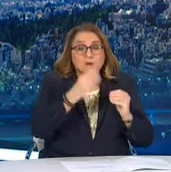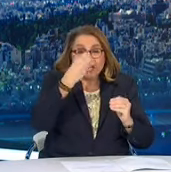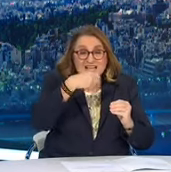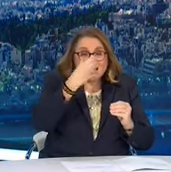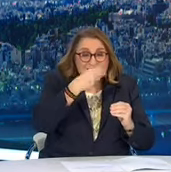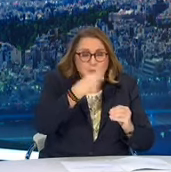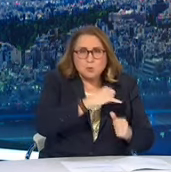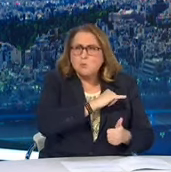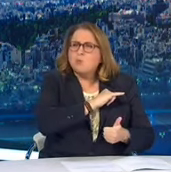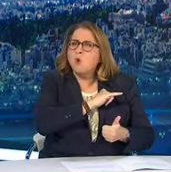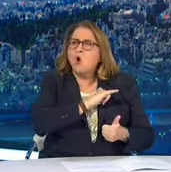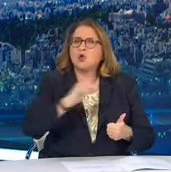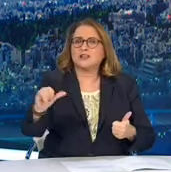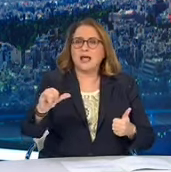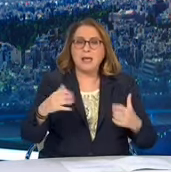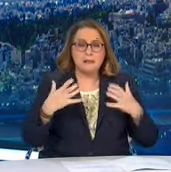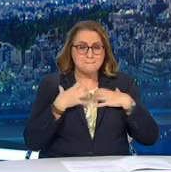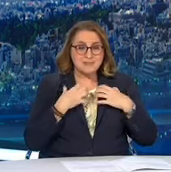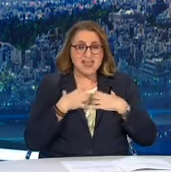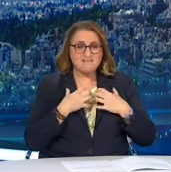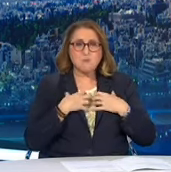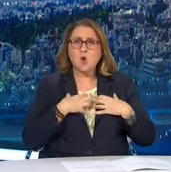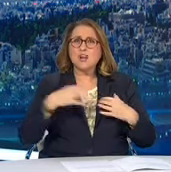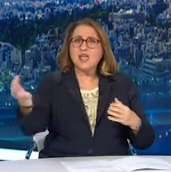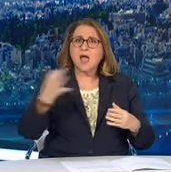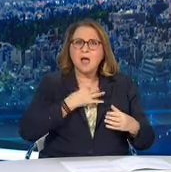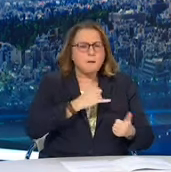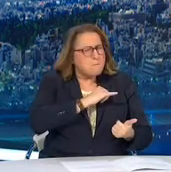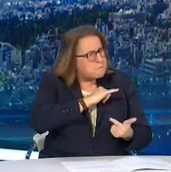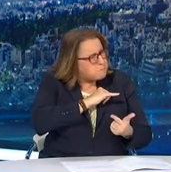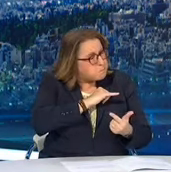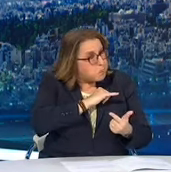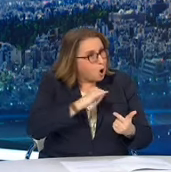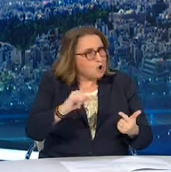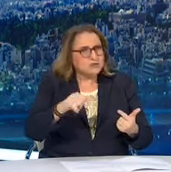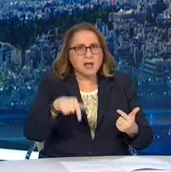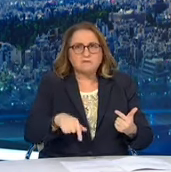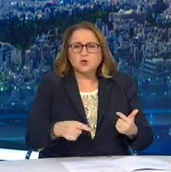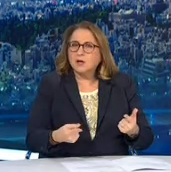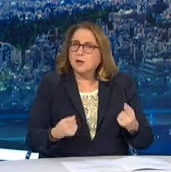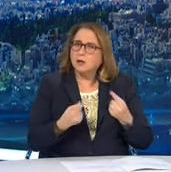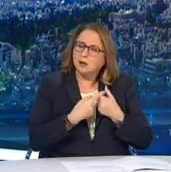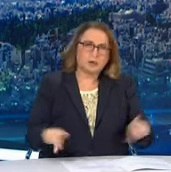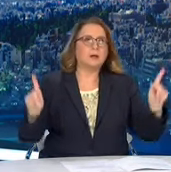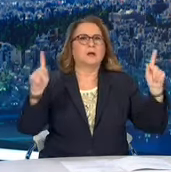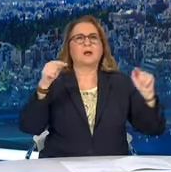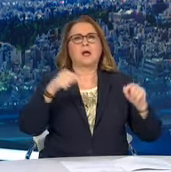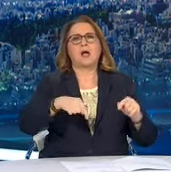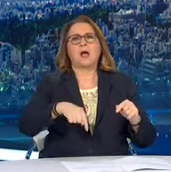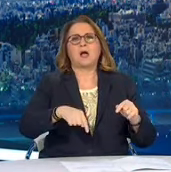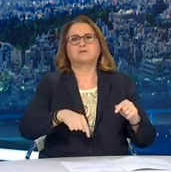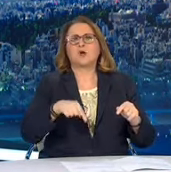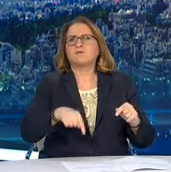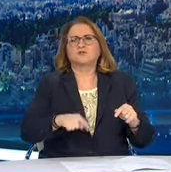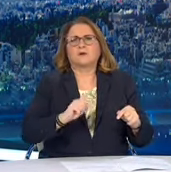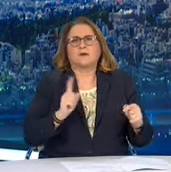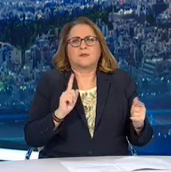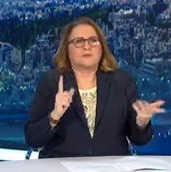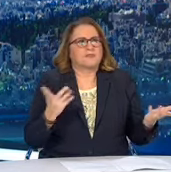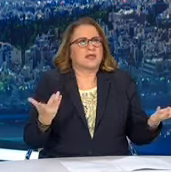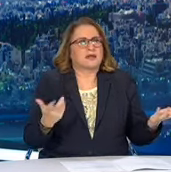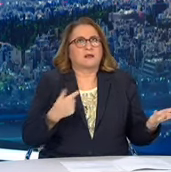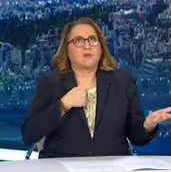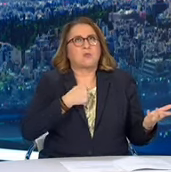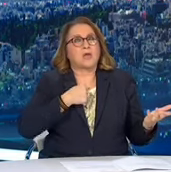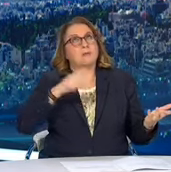Άρα δεν είναι κάτι το οποίο το εφευρήκαμε. Δεν είναι κάτι μια καινούργια ανακάλυψη δικιά μας για να καταπίεσουμε τον